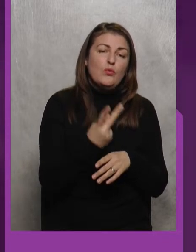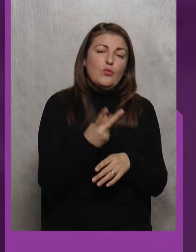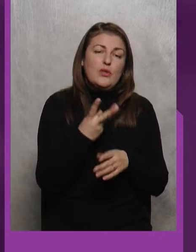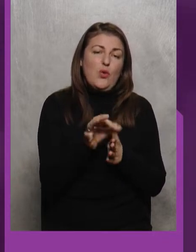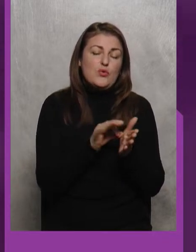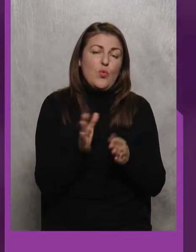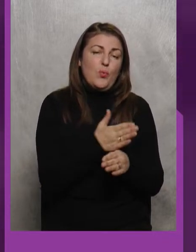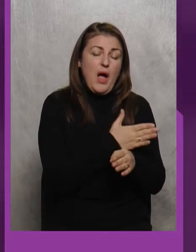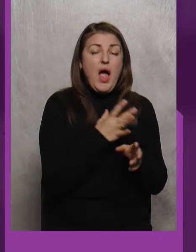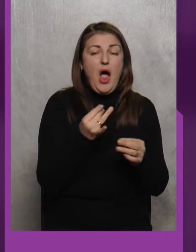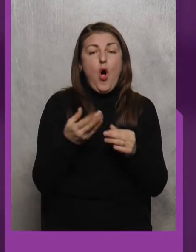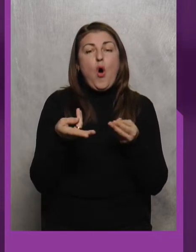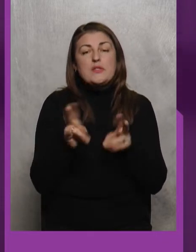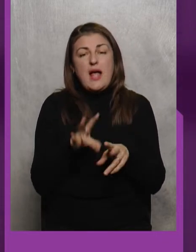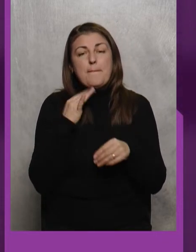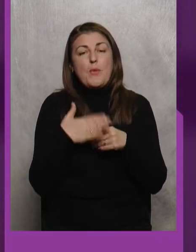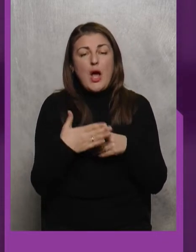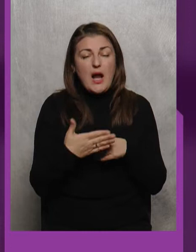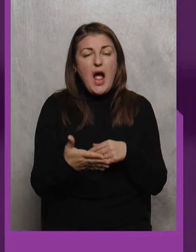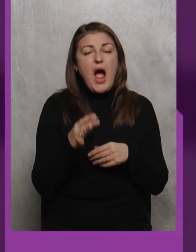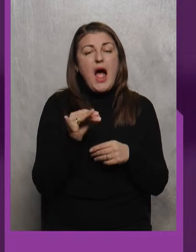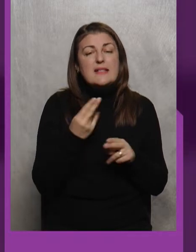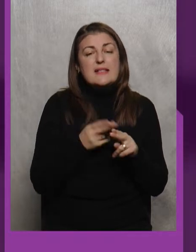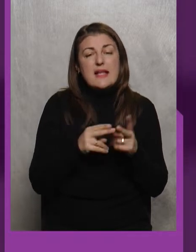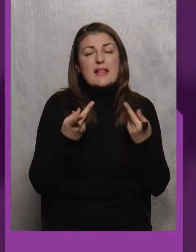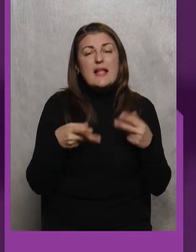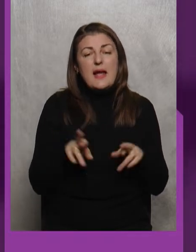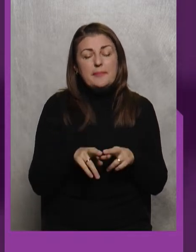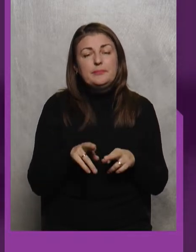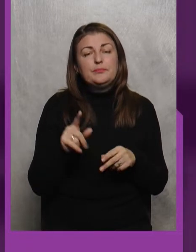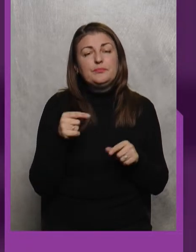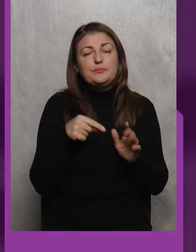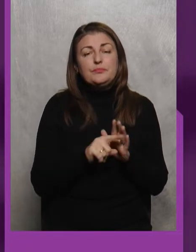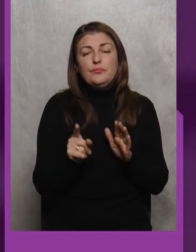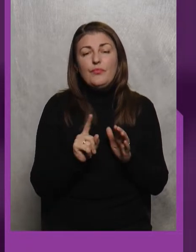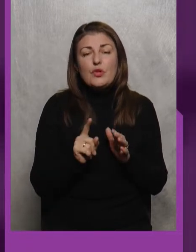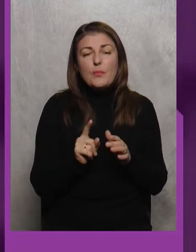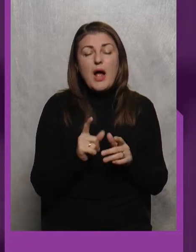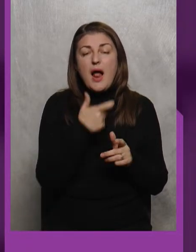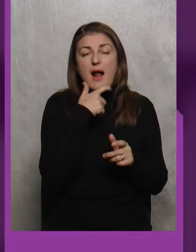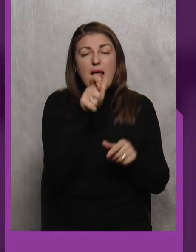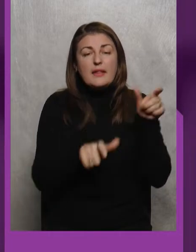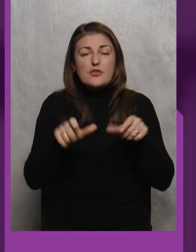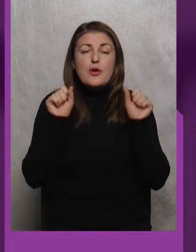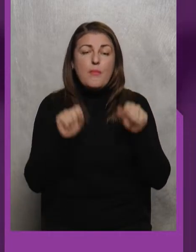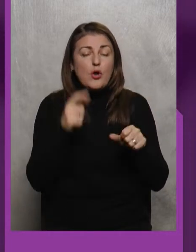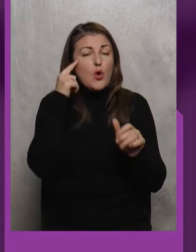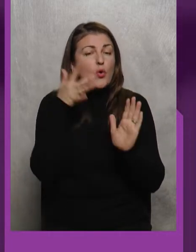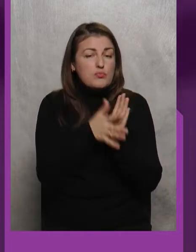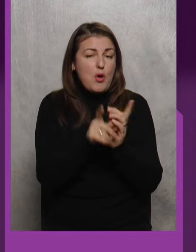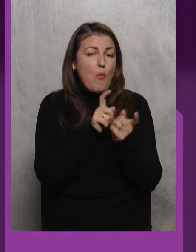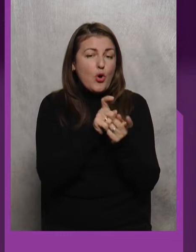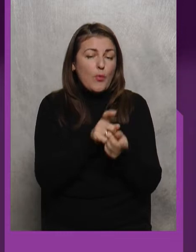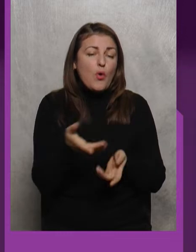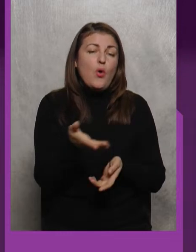оцінку Осталось і покарання Також Це для Щоб Глядачі могли Розуміти борьбу